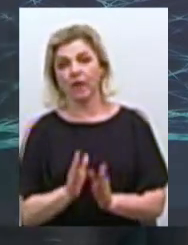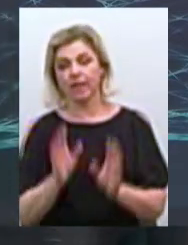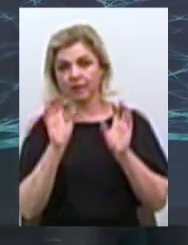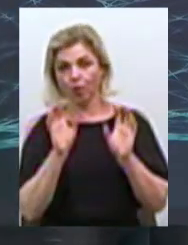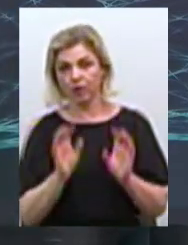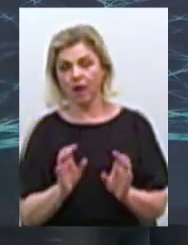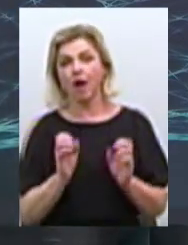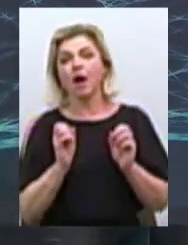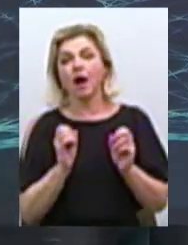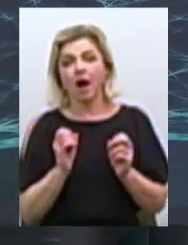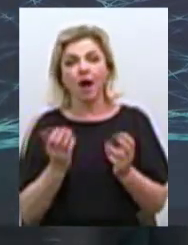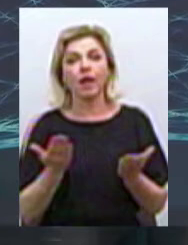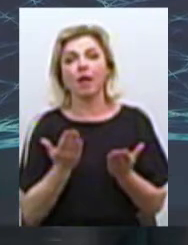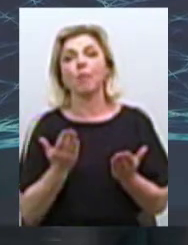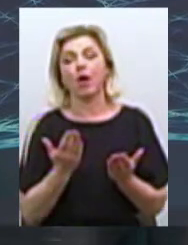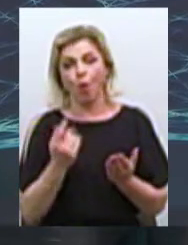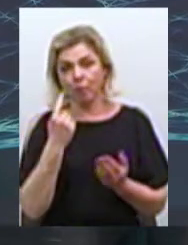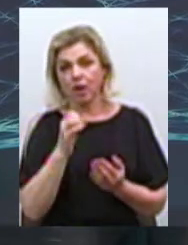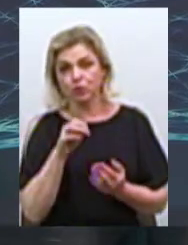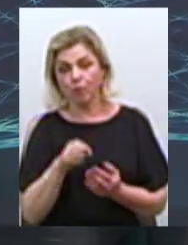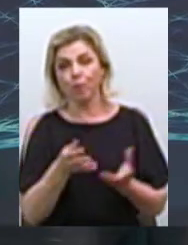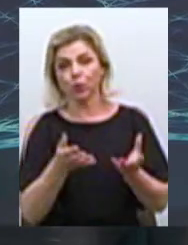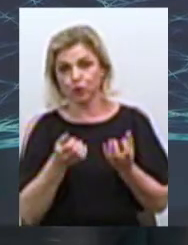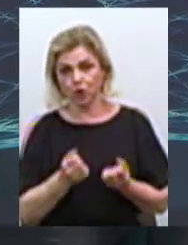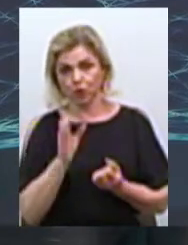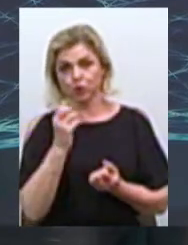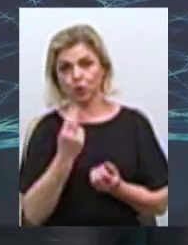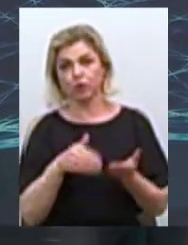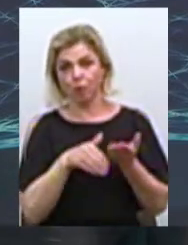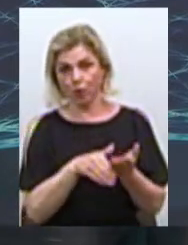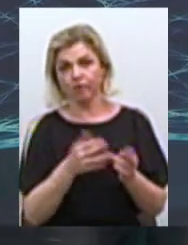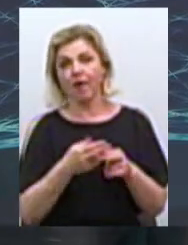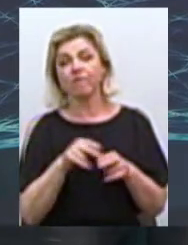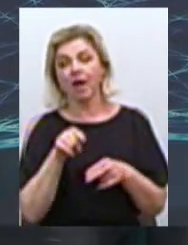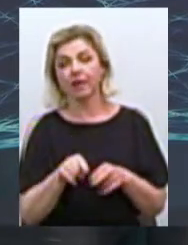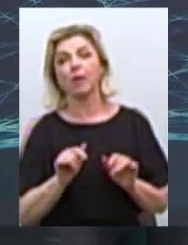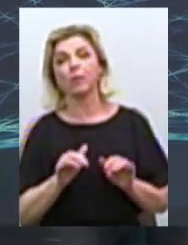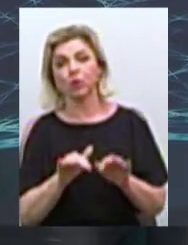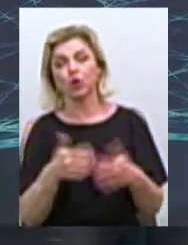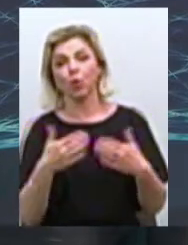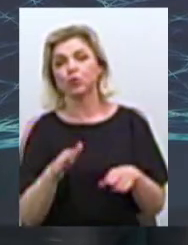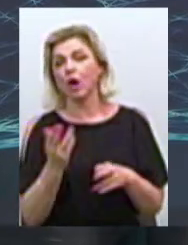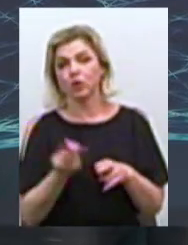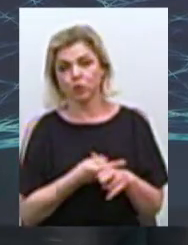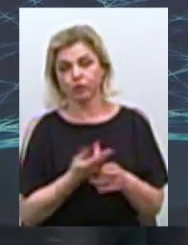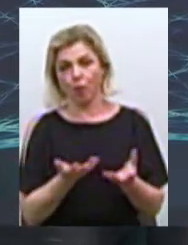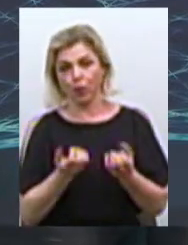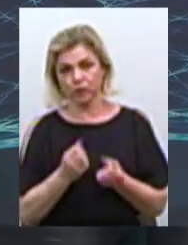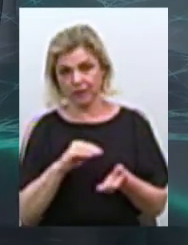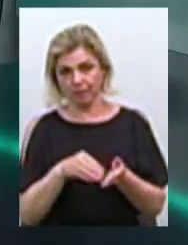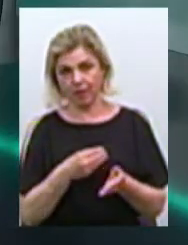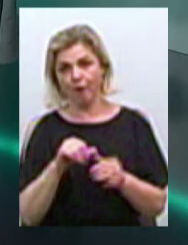яким образом отримують соціальну допомогу, в цьому процесі вже відсуттє отримання справки